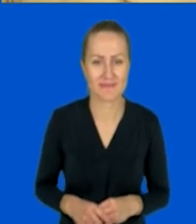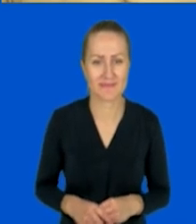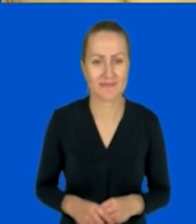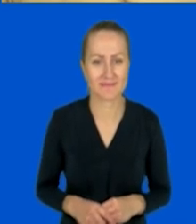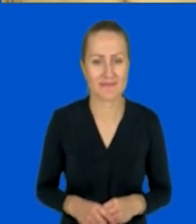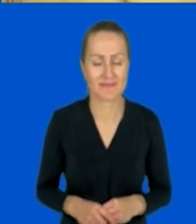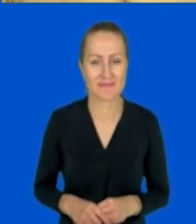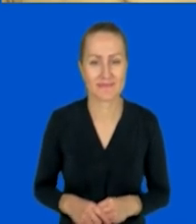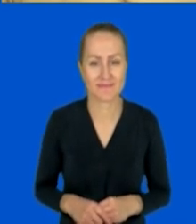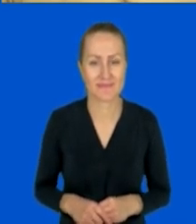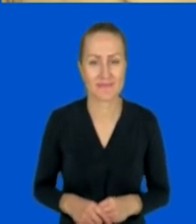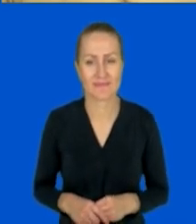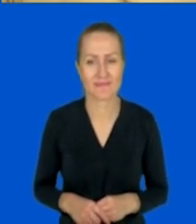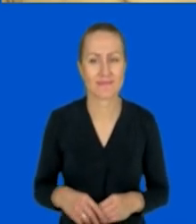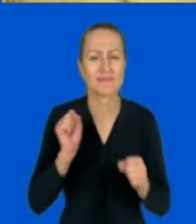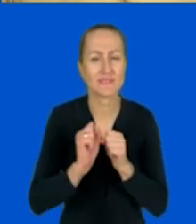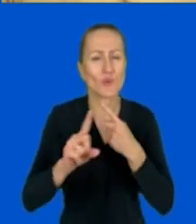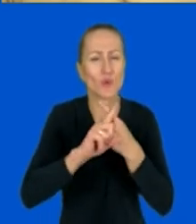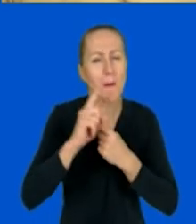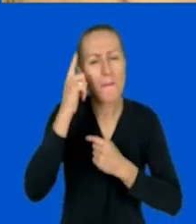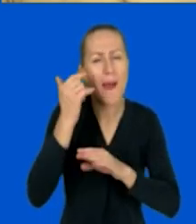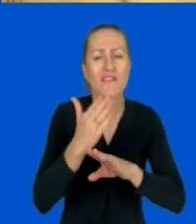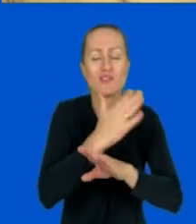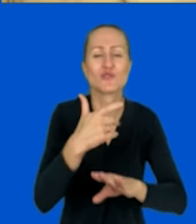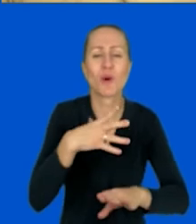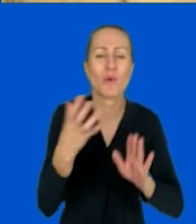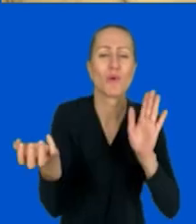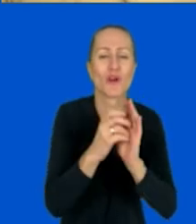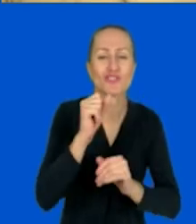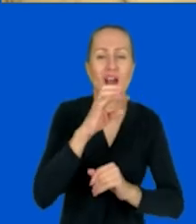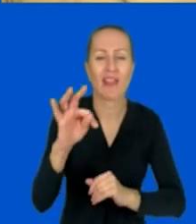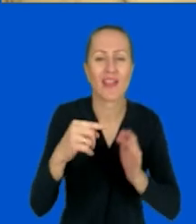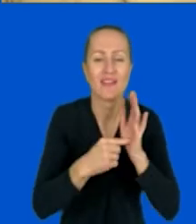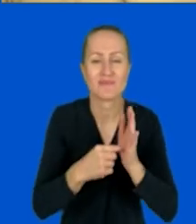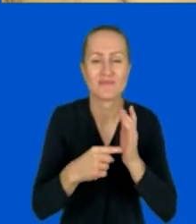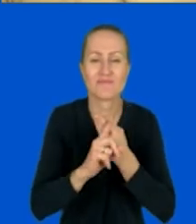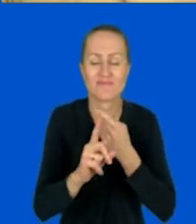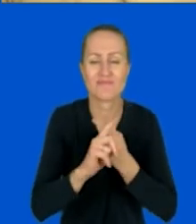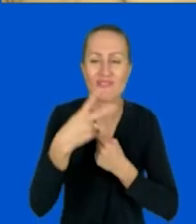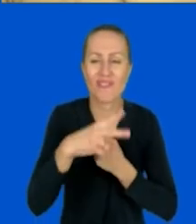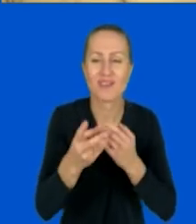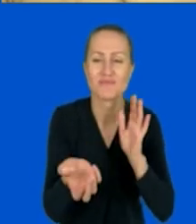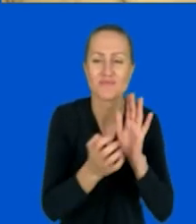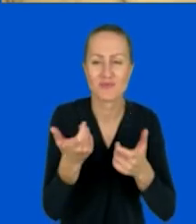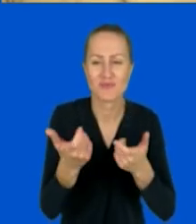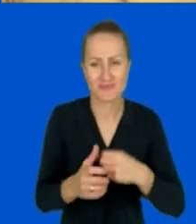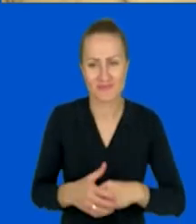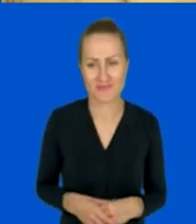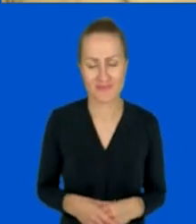Czy mamy dostęp do tego kodu, który wcześniej był w tym na czacie? Żeby jeszcze raz wkleić uczestnikom.